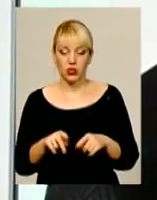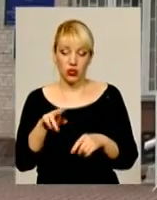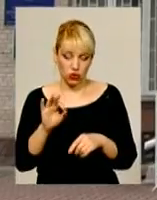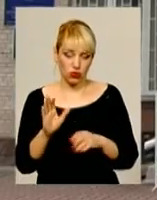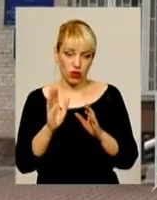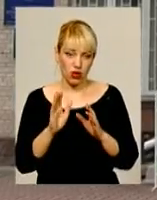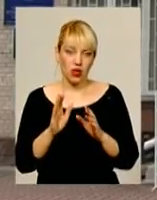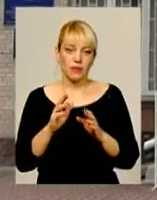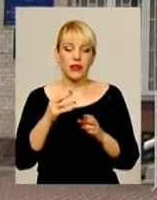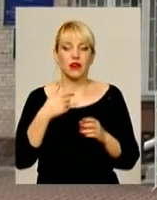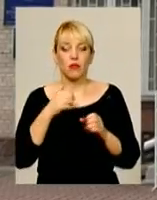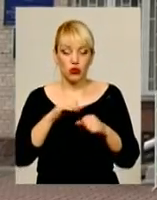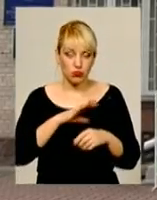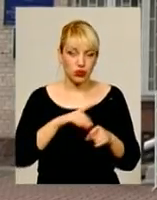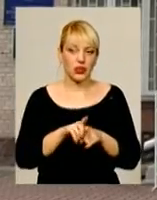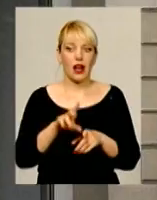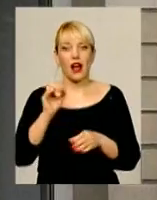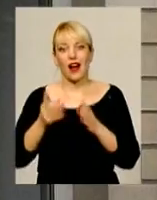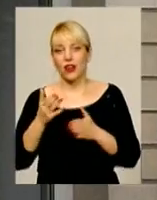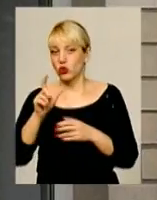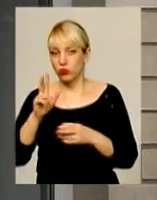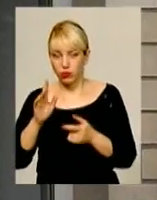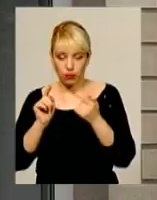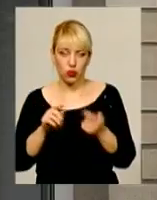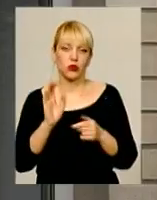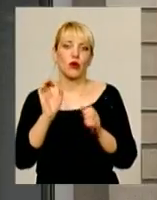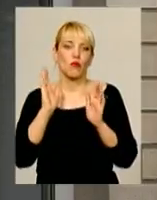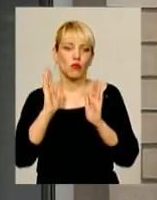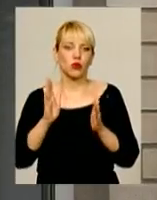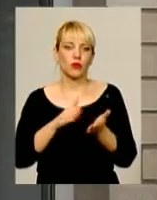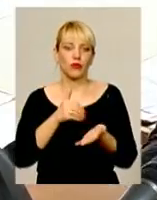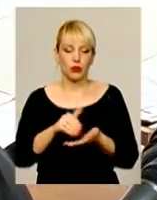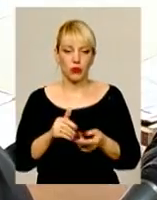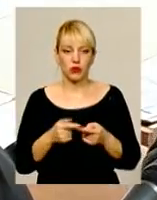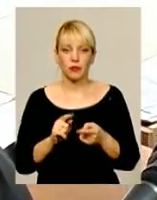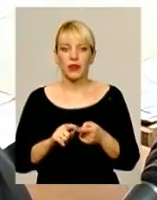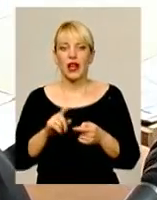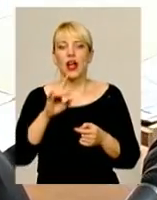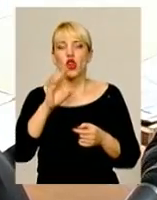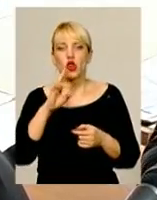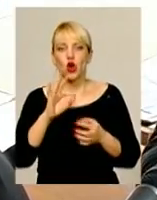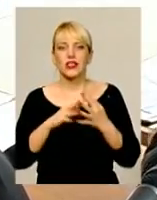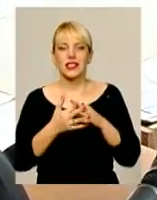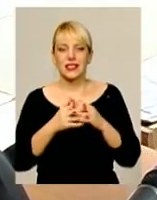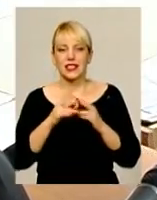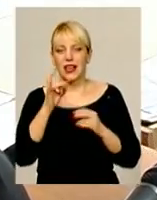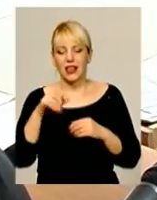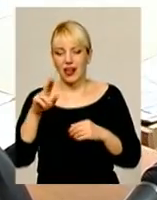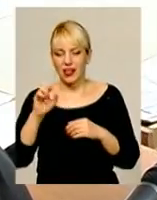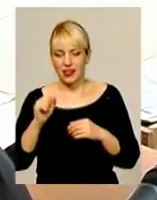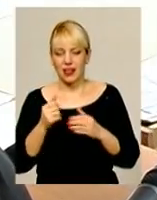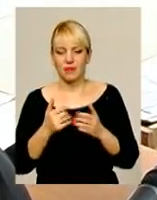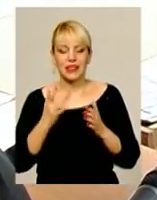відмовити. Однак районний архітектор запевняє, відмовити у зміні цільового призначення землі стільська рада не може. Якщо він